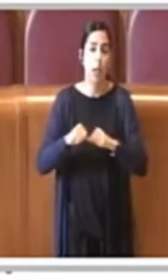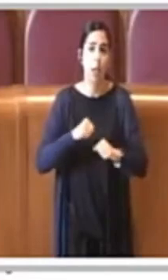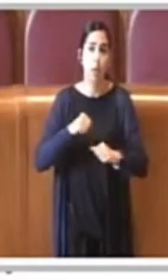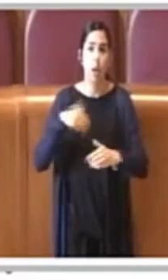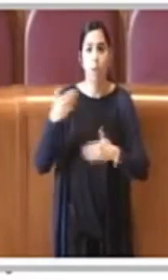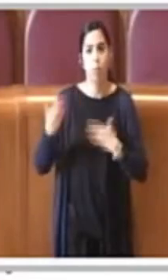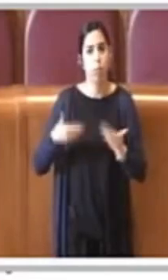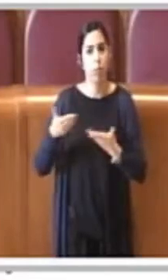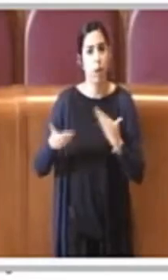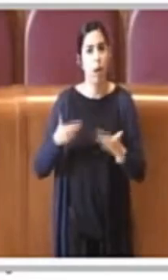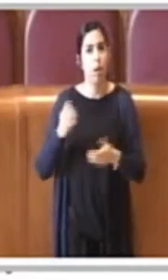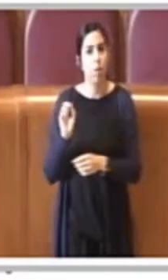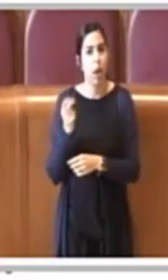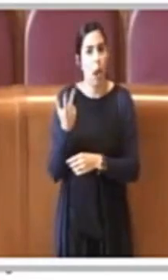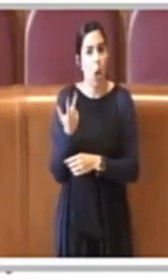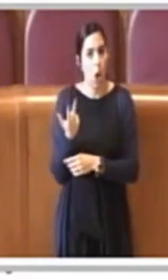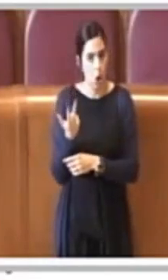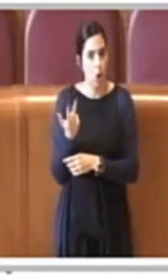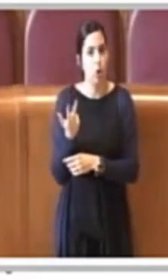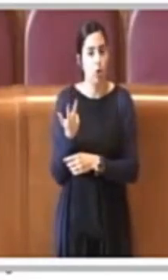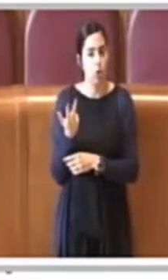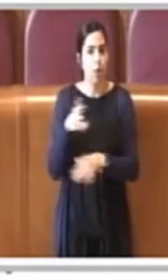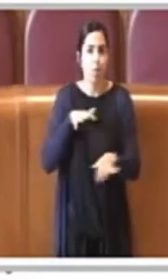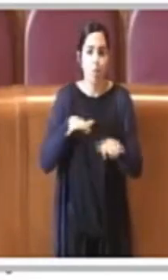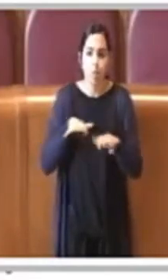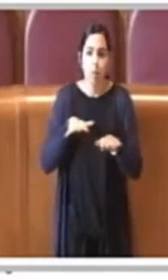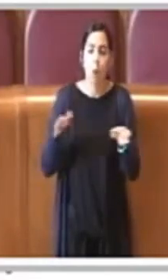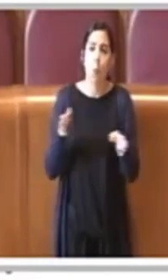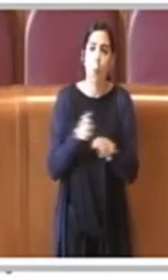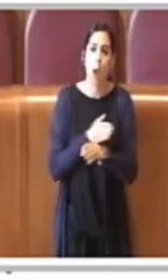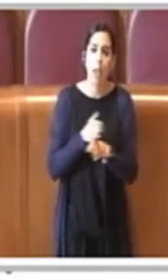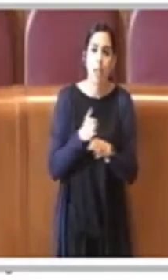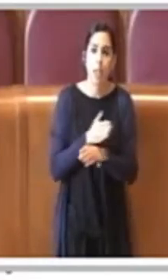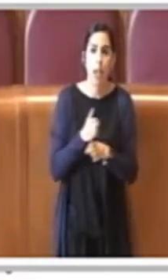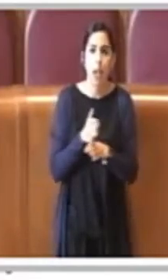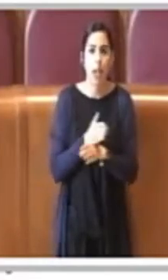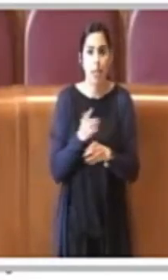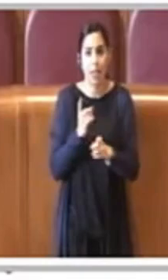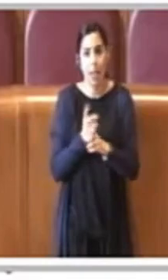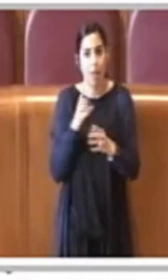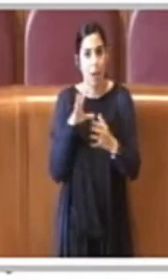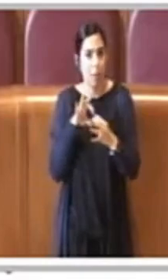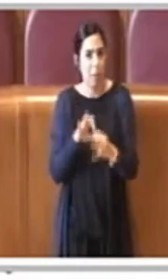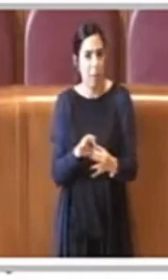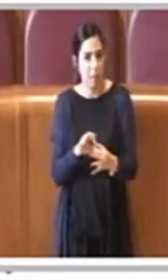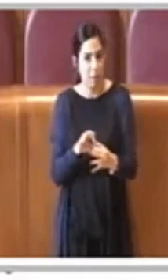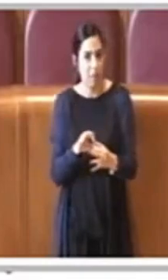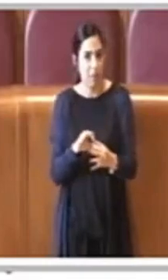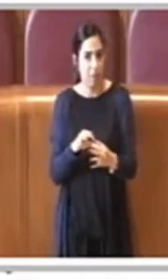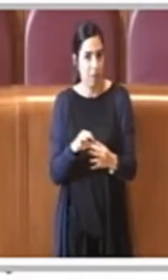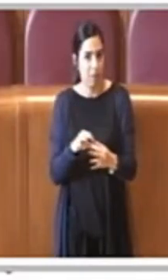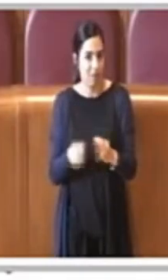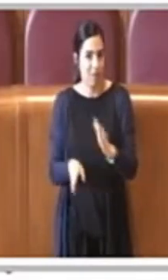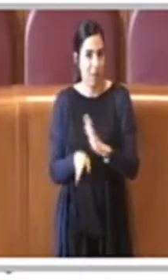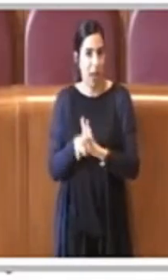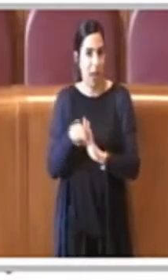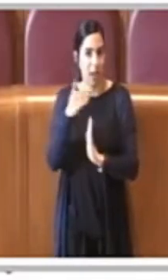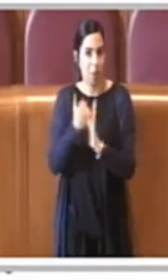amministrativo tutte le azioni che poi andranno comunque a inserirsi nel contesto della food policy